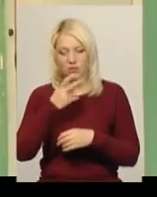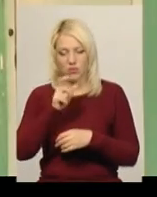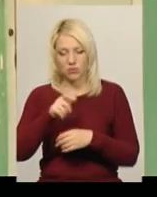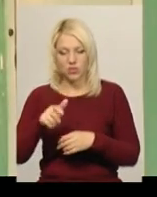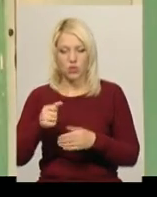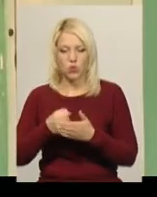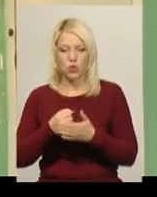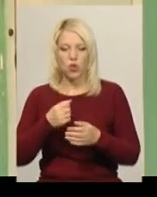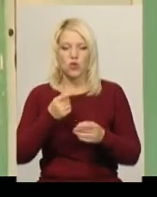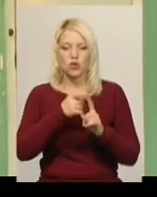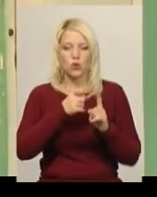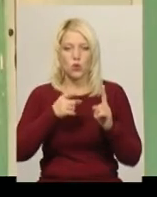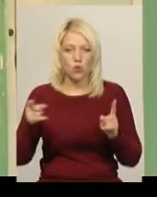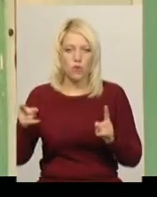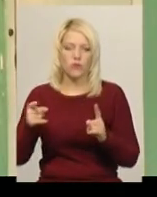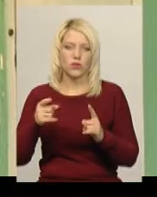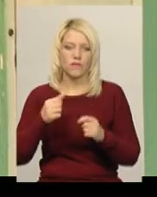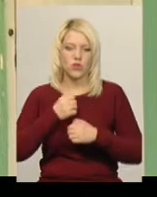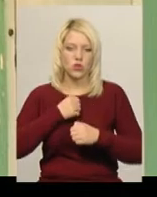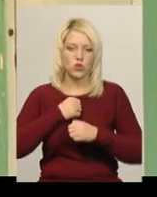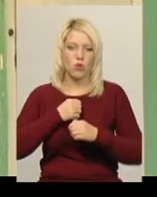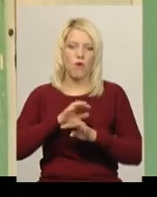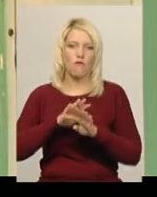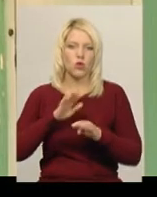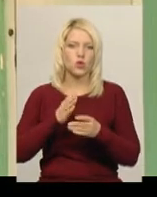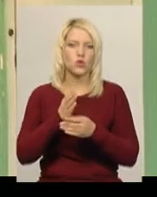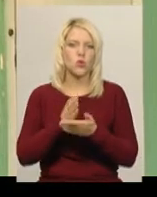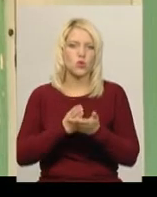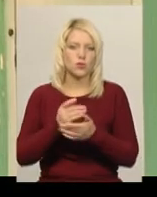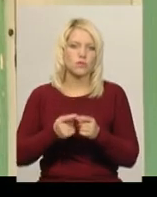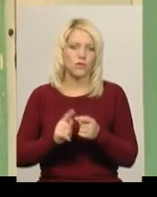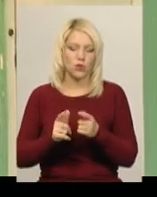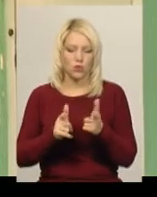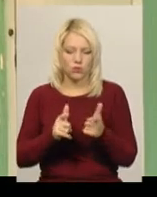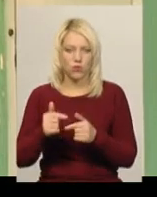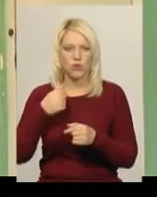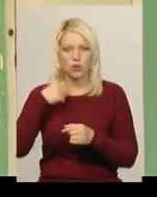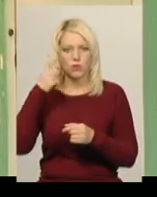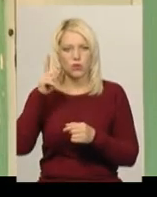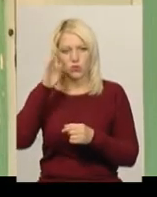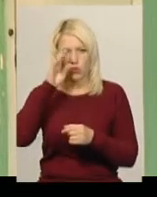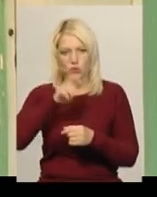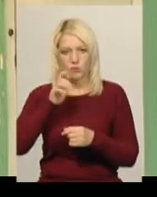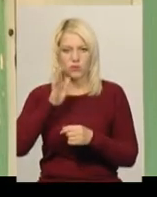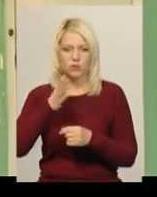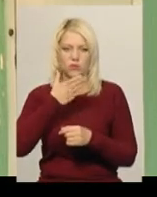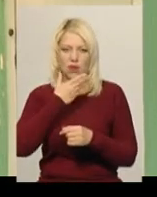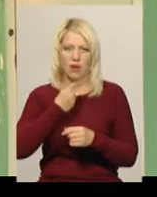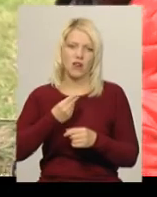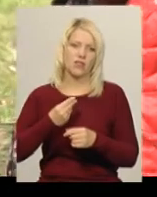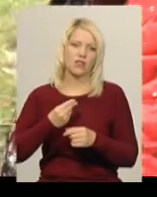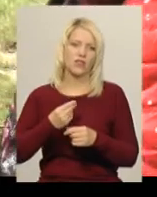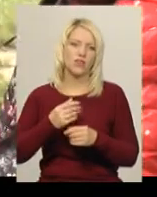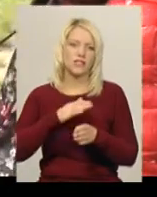військової служби, в принципі, хлопці, я думаю, що вони гарно будуть справлятися зі своїми військовими зобов